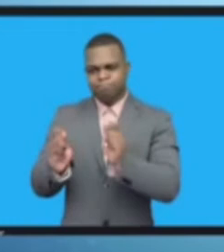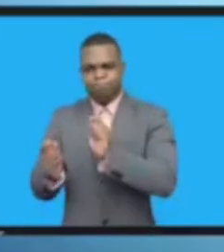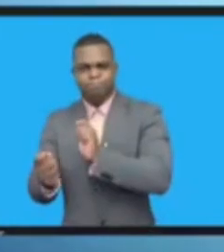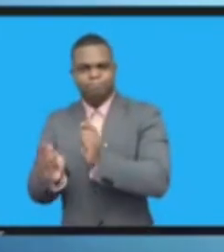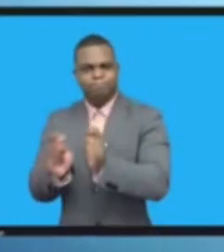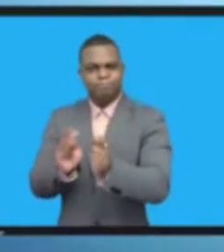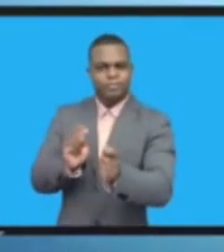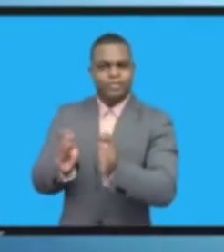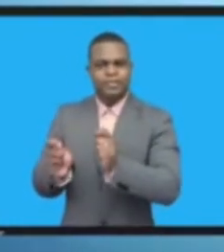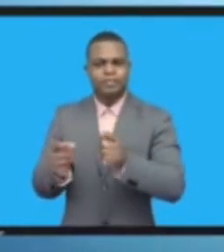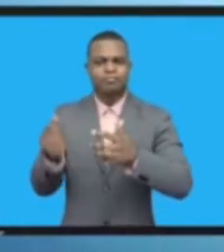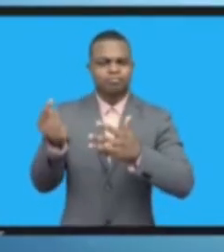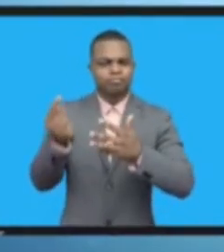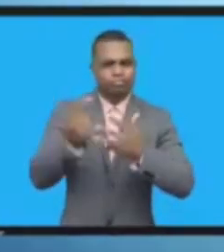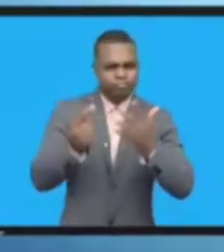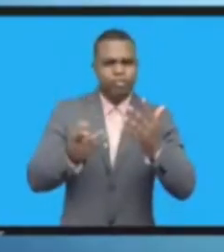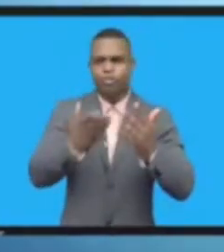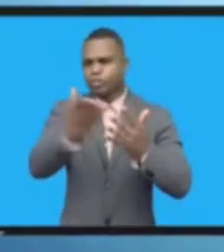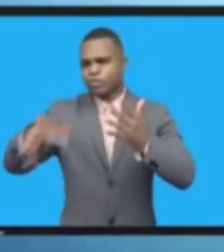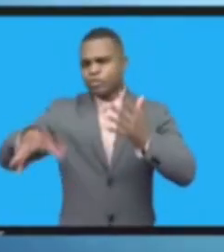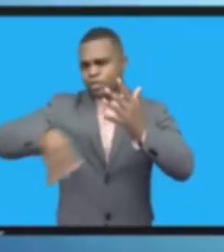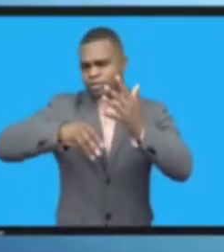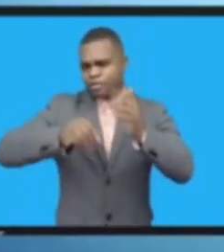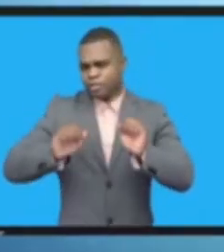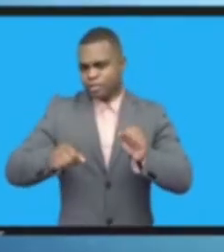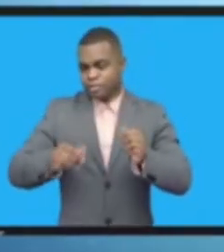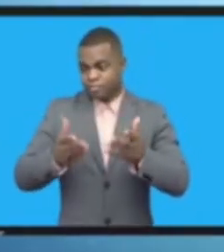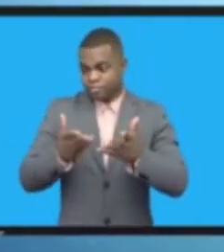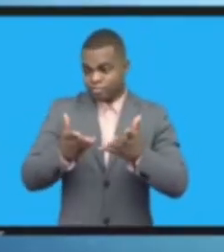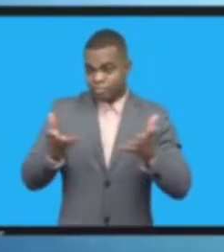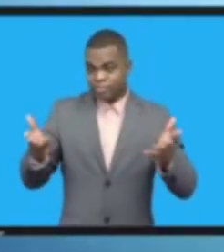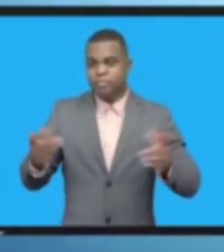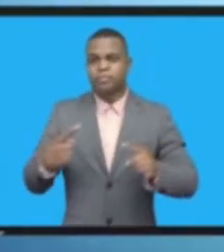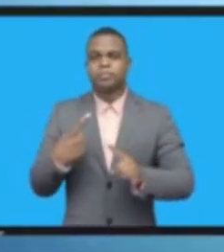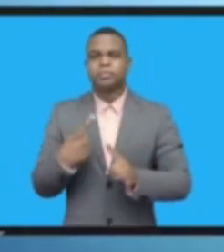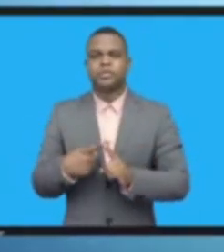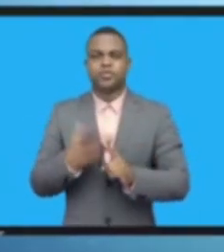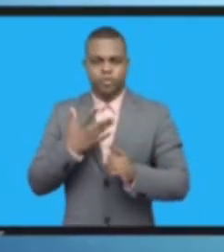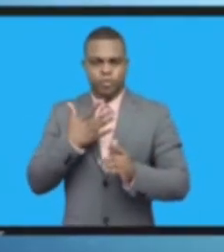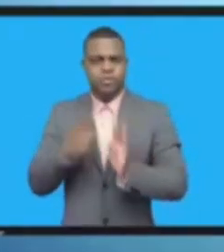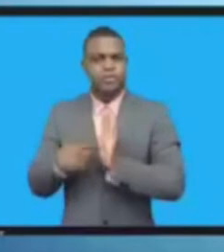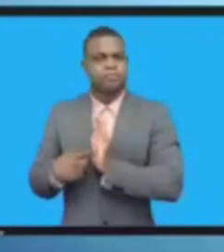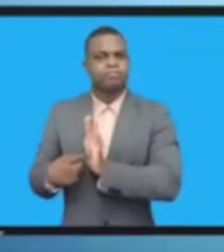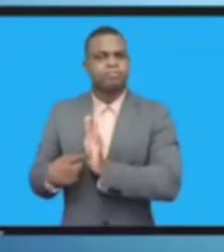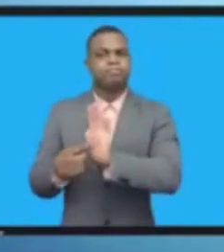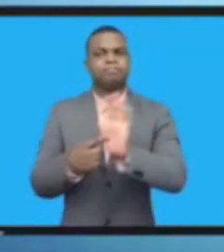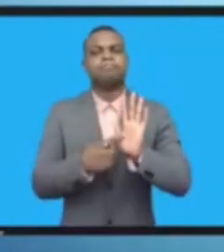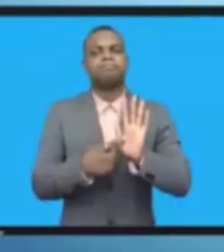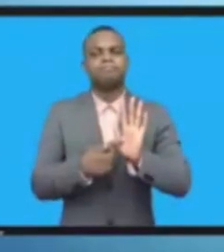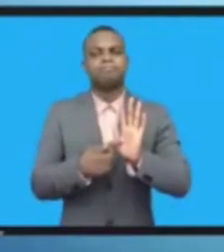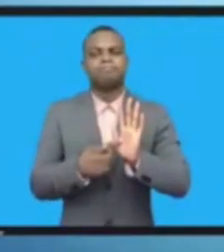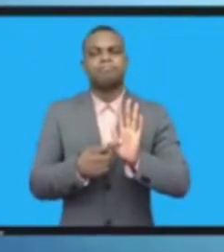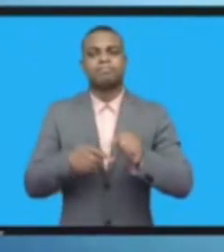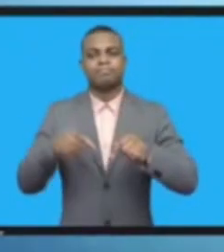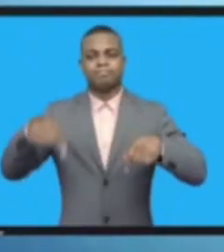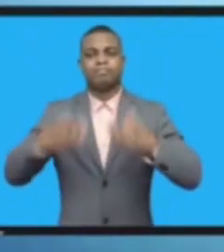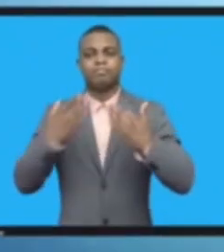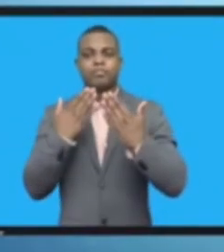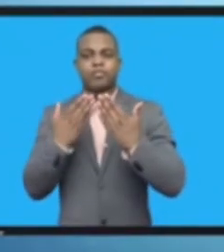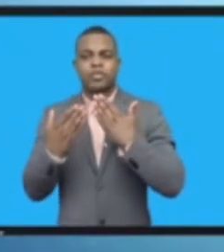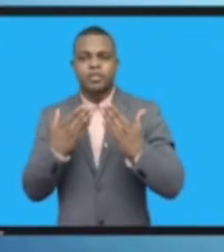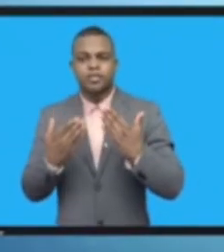التكيف وما إلى ذلك كلها كلمات ترددت في هذا المؤتمر منذ أن العقد